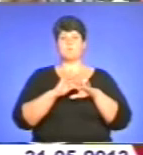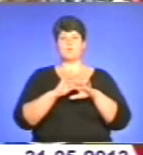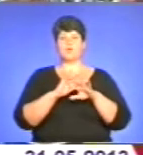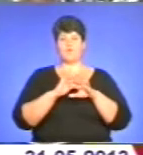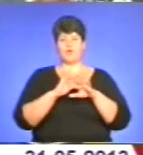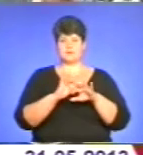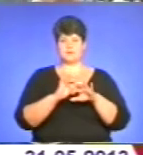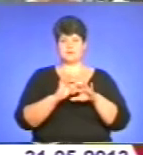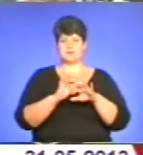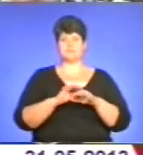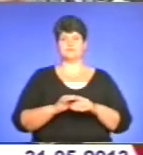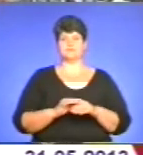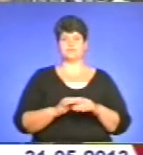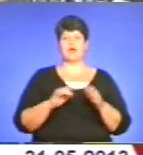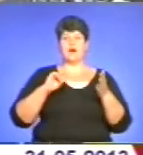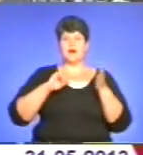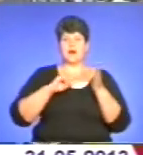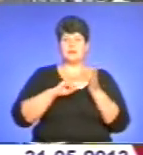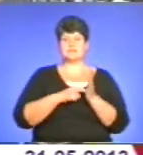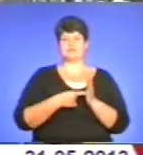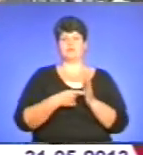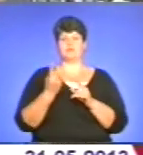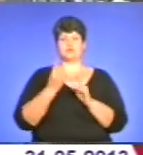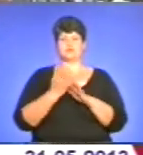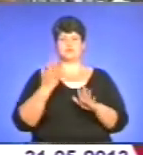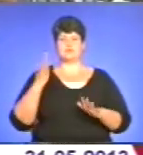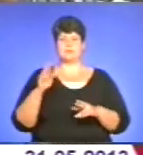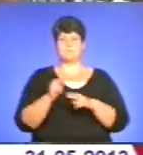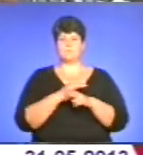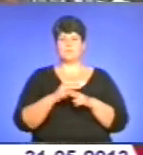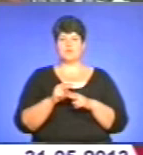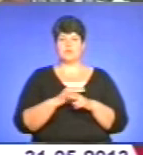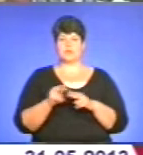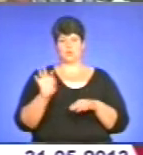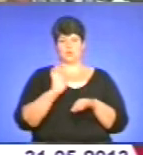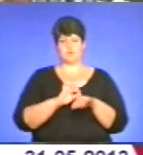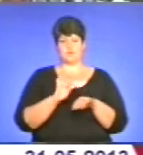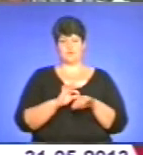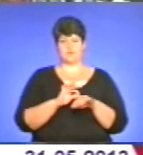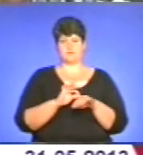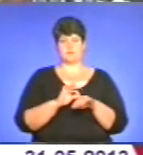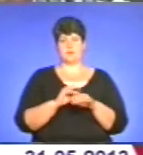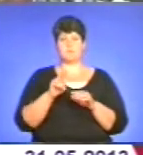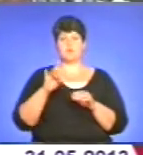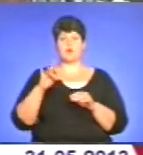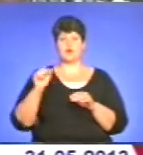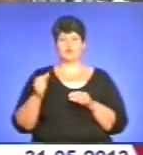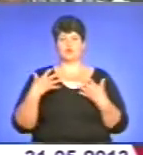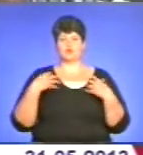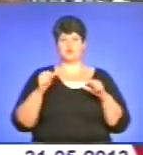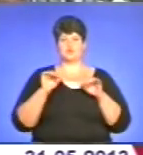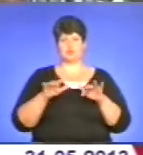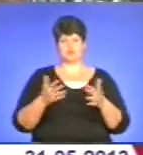акцент першочергово на профілактику захворювань і пропаганду здорового способу життя.